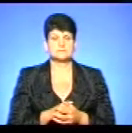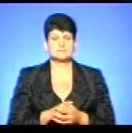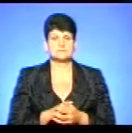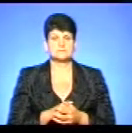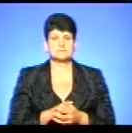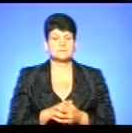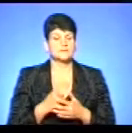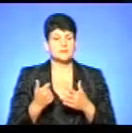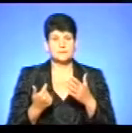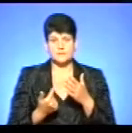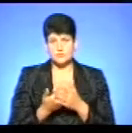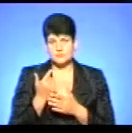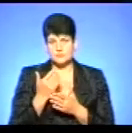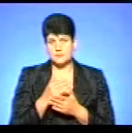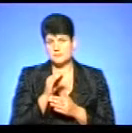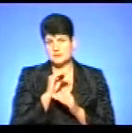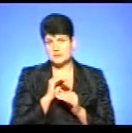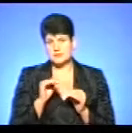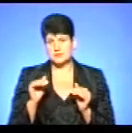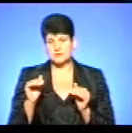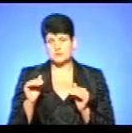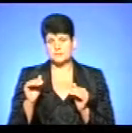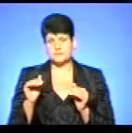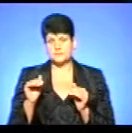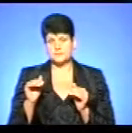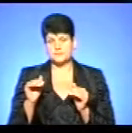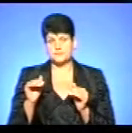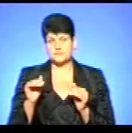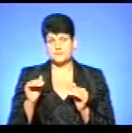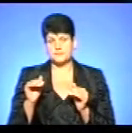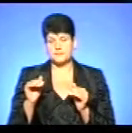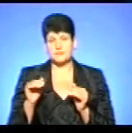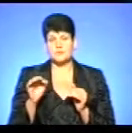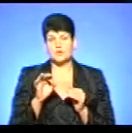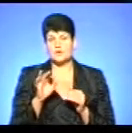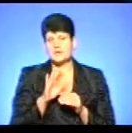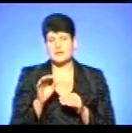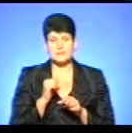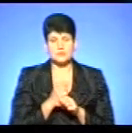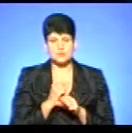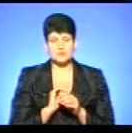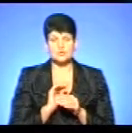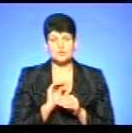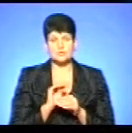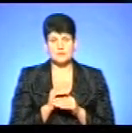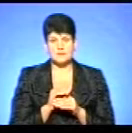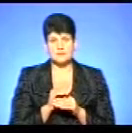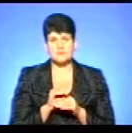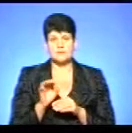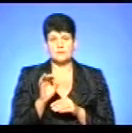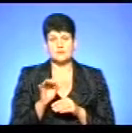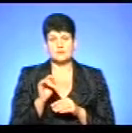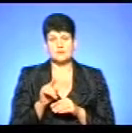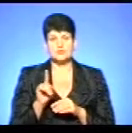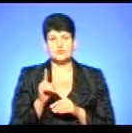І знову маємо тишину у відповідь. Поки що не розумію, в чому питання. непрацюючих, якщо додавити, дозволите, про те,